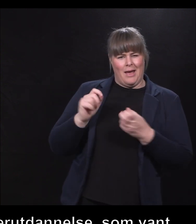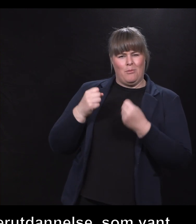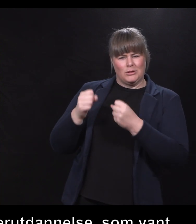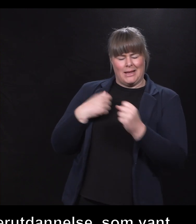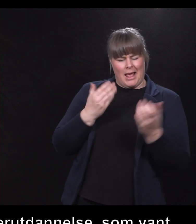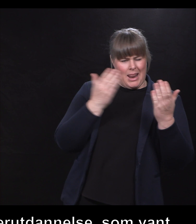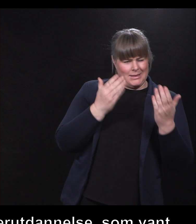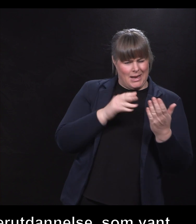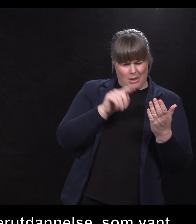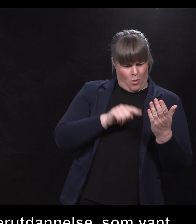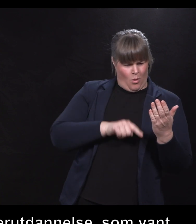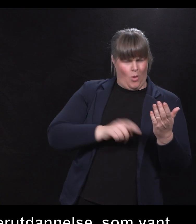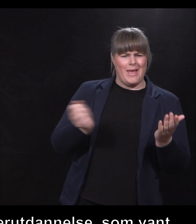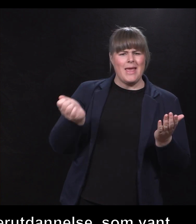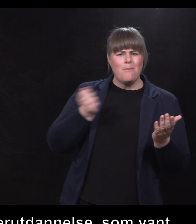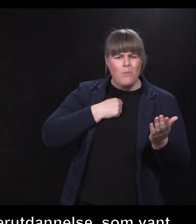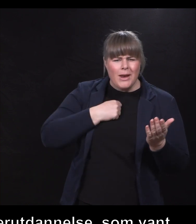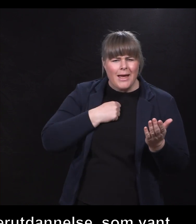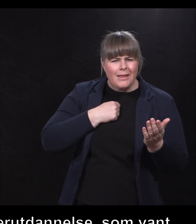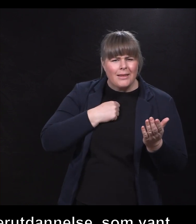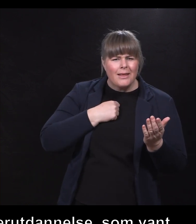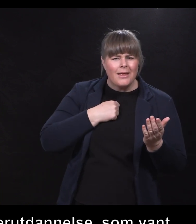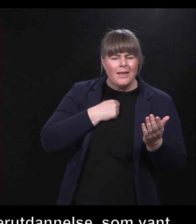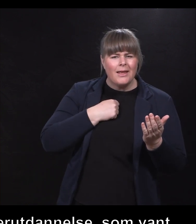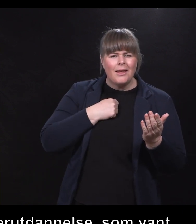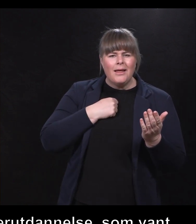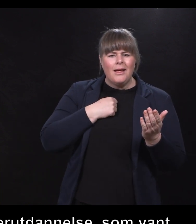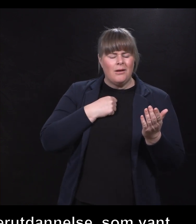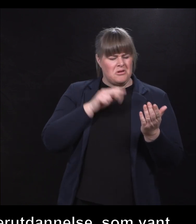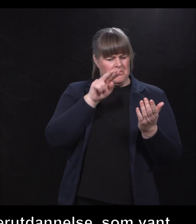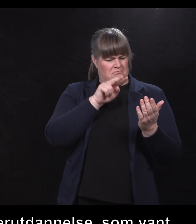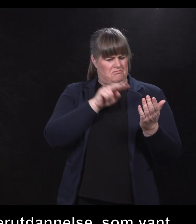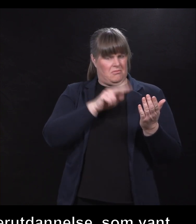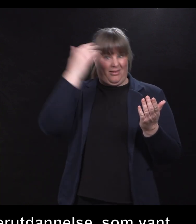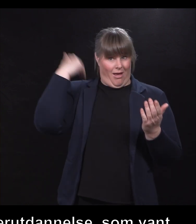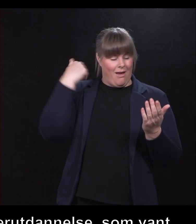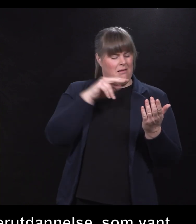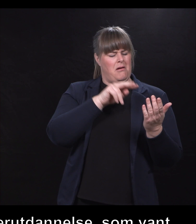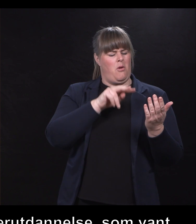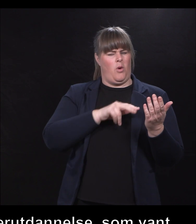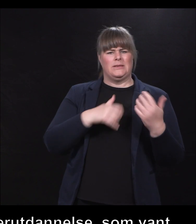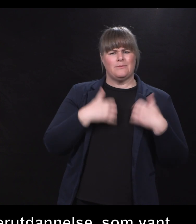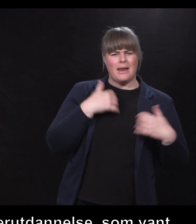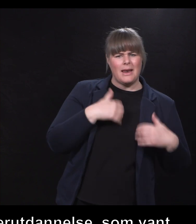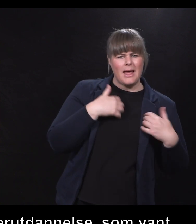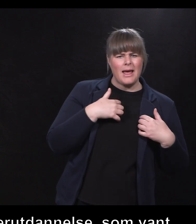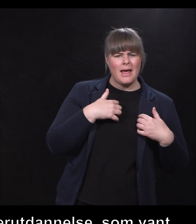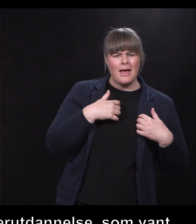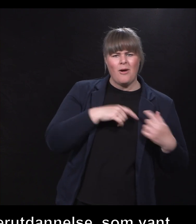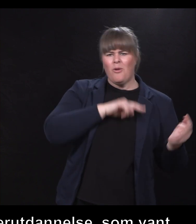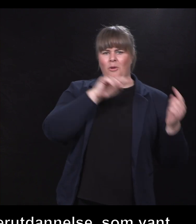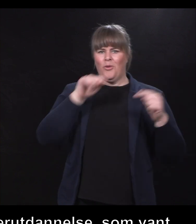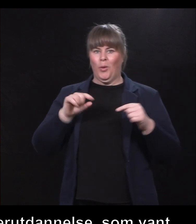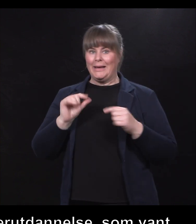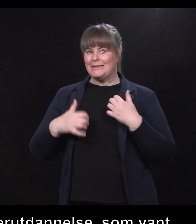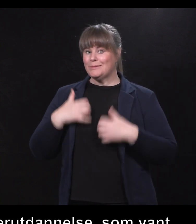ble skikkelig imponert. jeg synes det vi leste om da var spennende, og nå er vi jo litt spent å